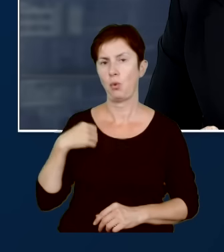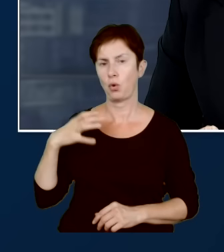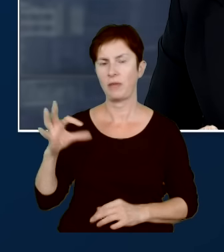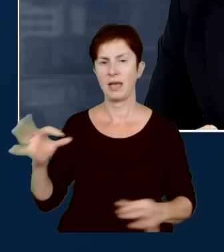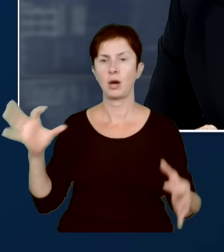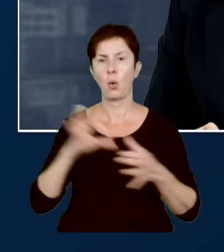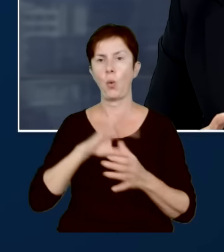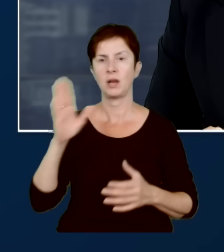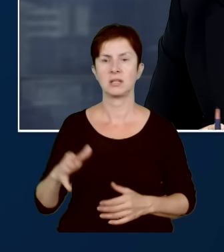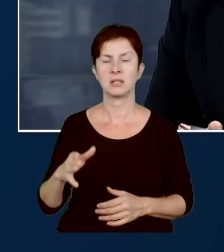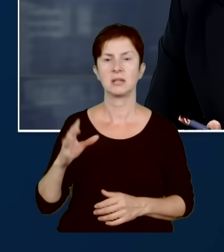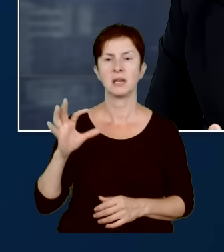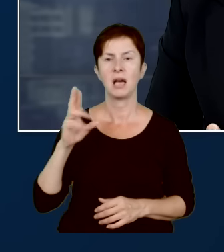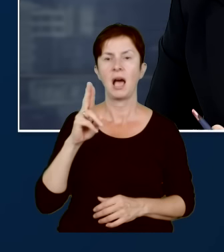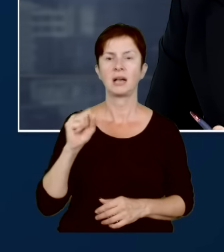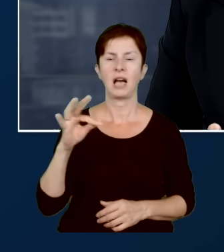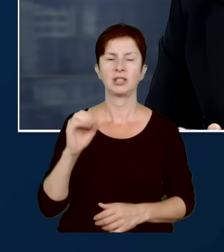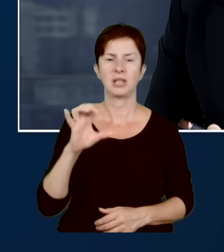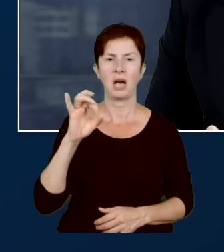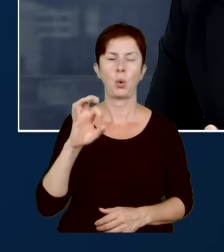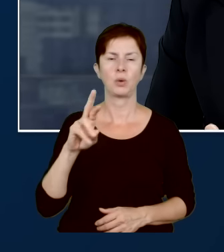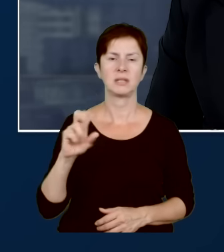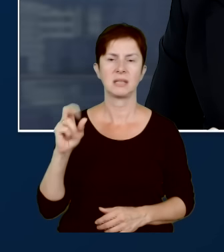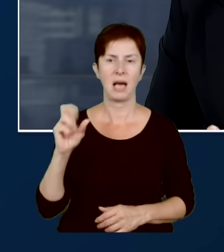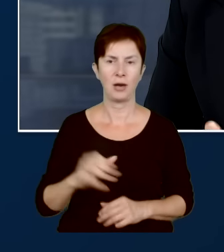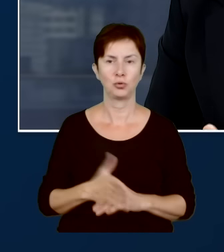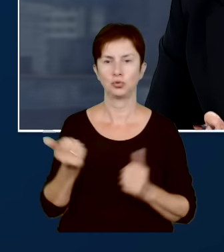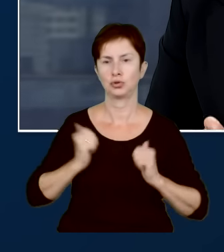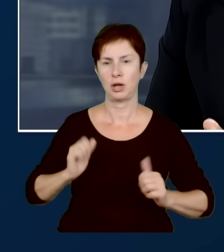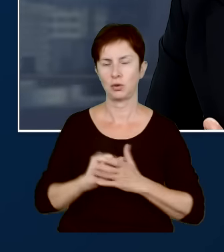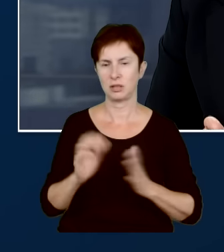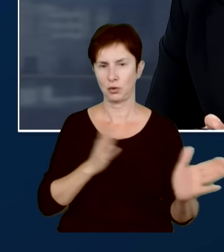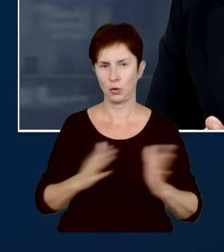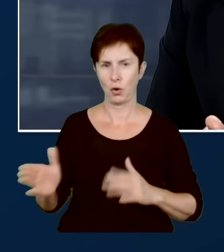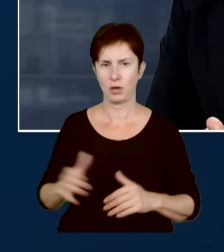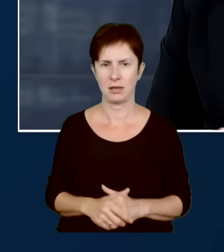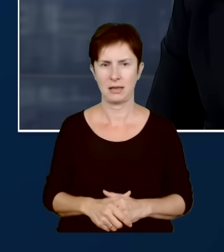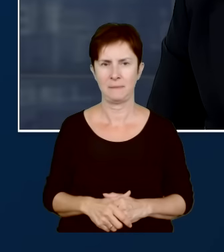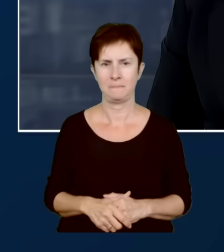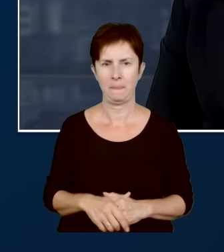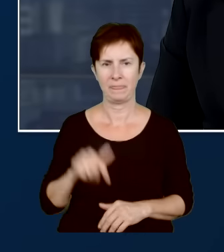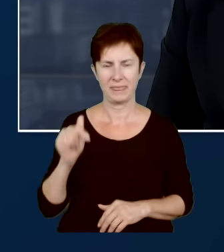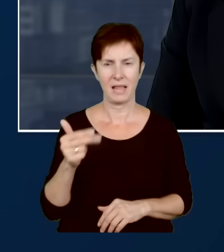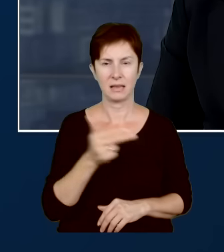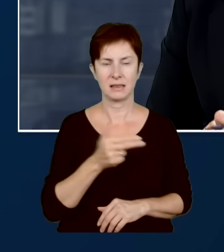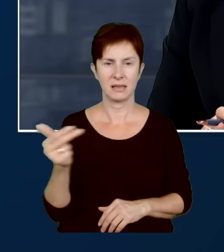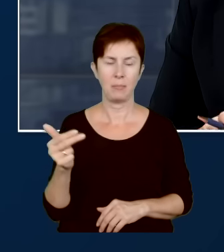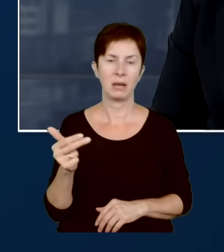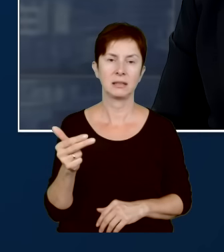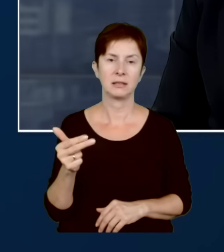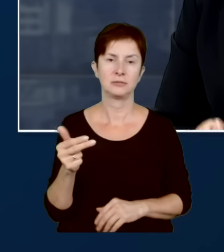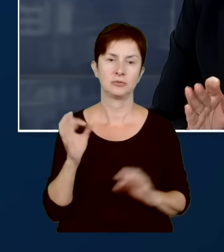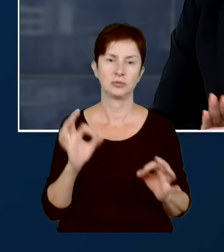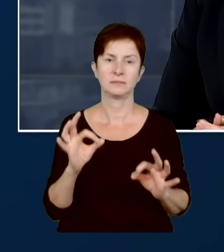ze studiem nr 2, z Kasią Gójską, która już jest gotowa, już czeka i stawiam w ciemno, że ten temat, który dziś ujawniła